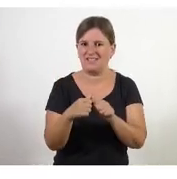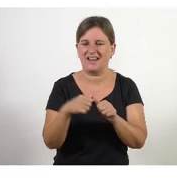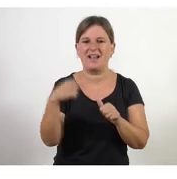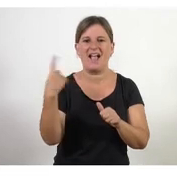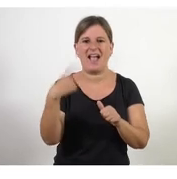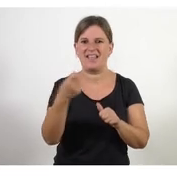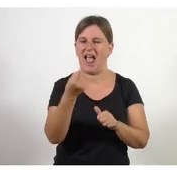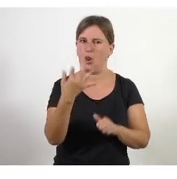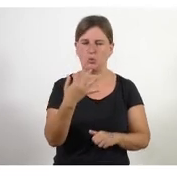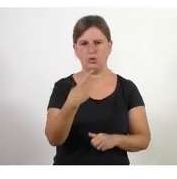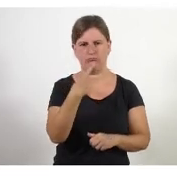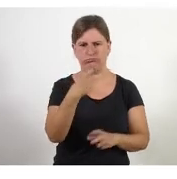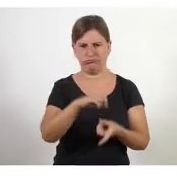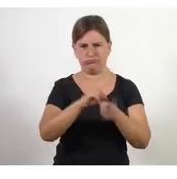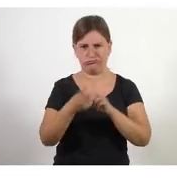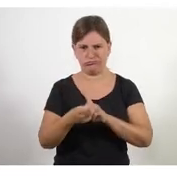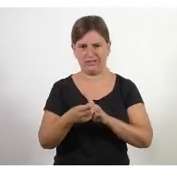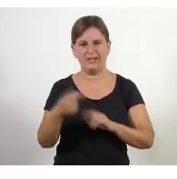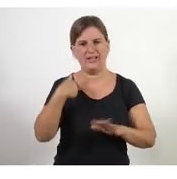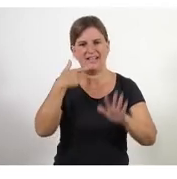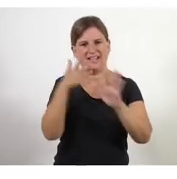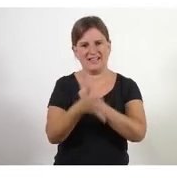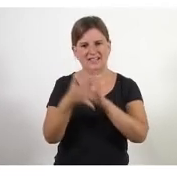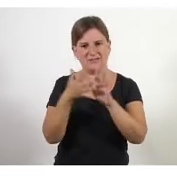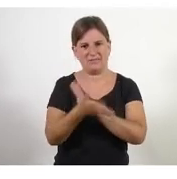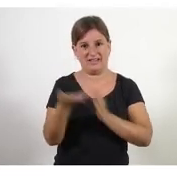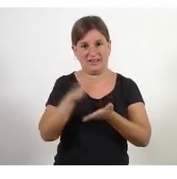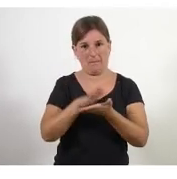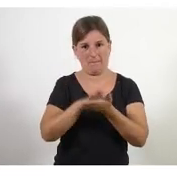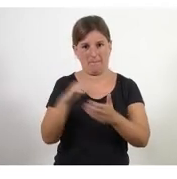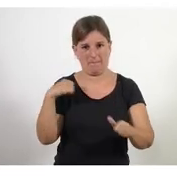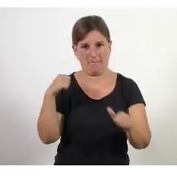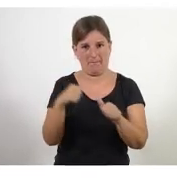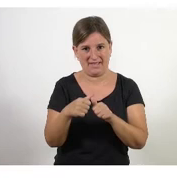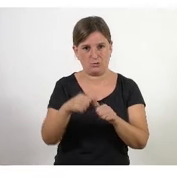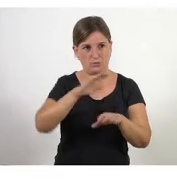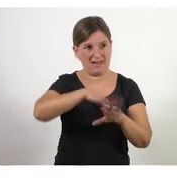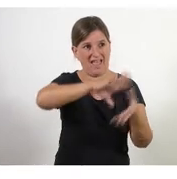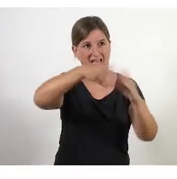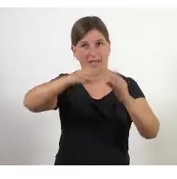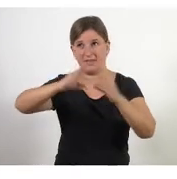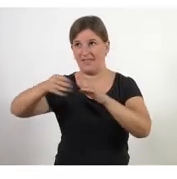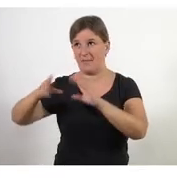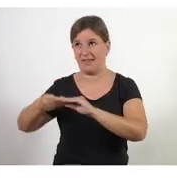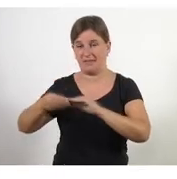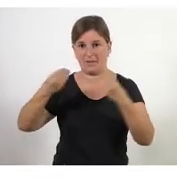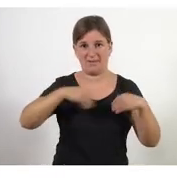implantant metodologies d'aquest tipus i sobretot amb aquests mesos que és com una necessitat